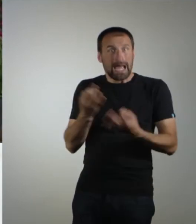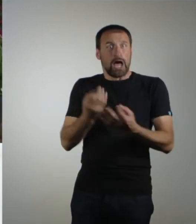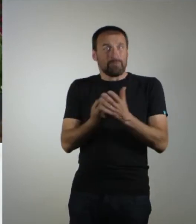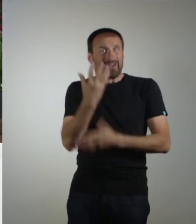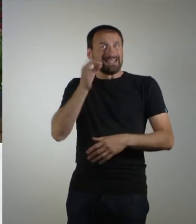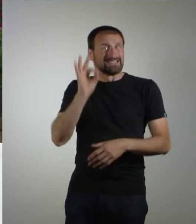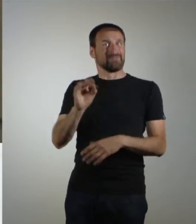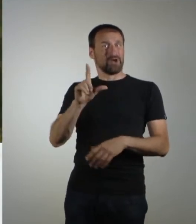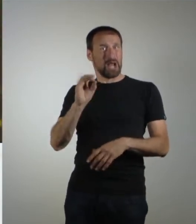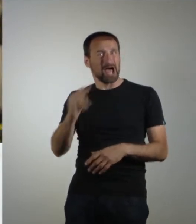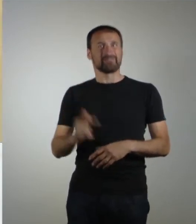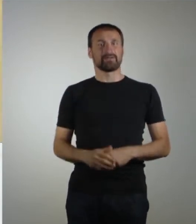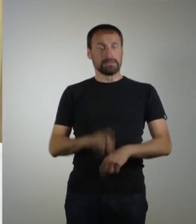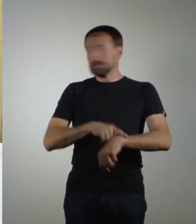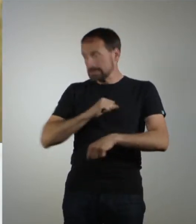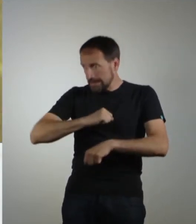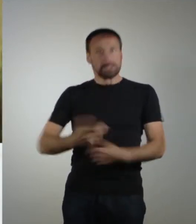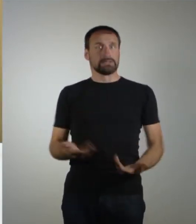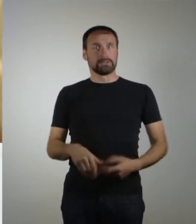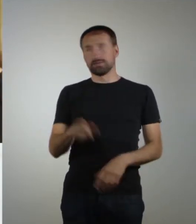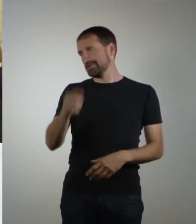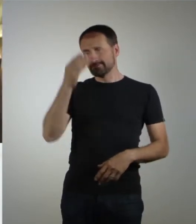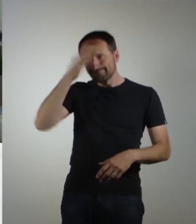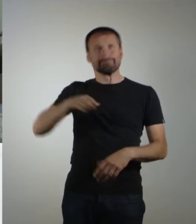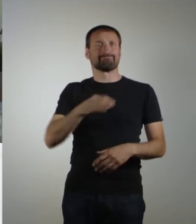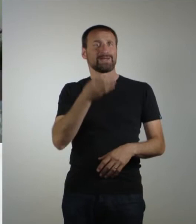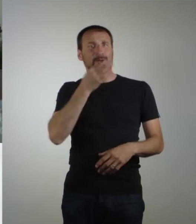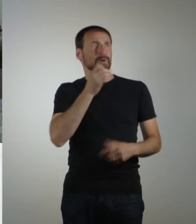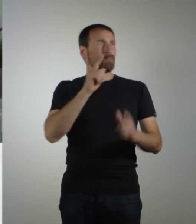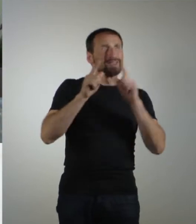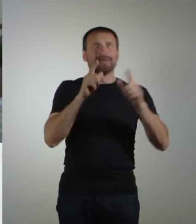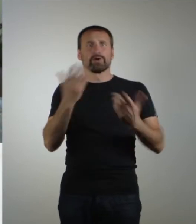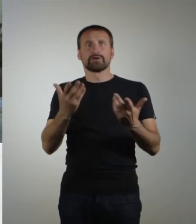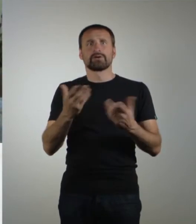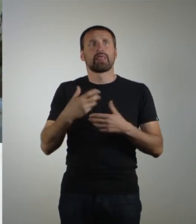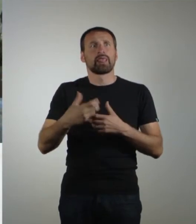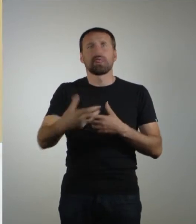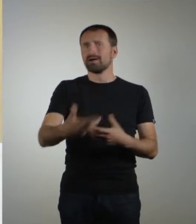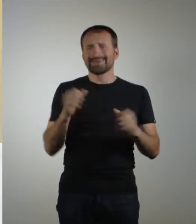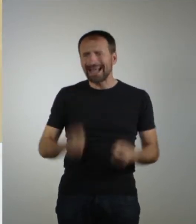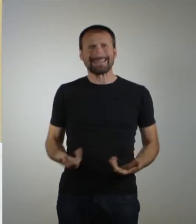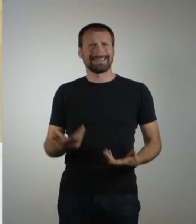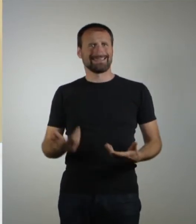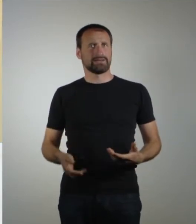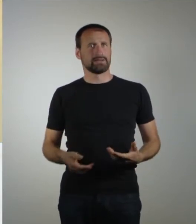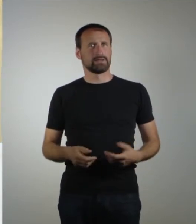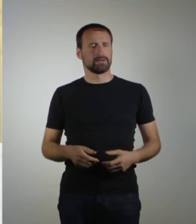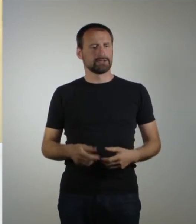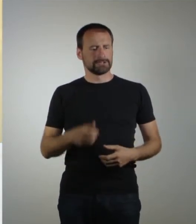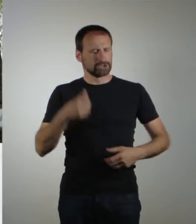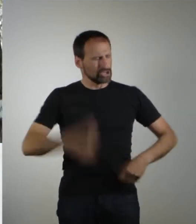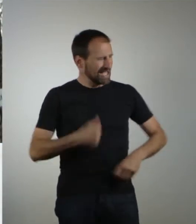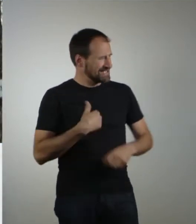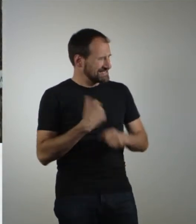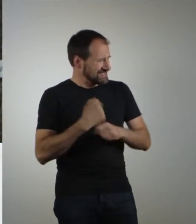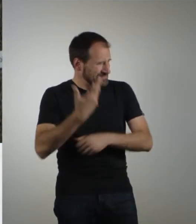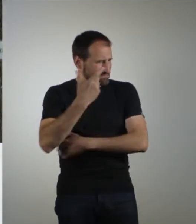Pflanze für ihr Loft. Die Zeit drängt. Weitere Verzögerungen kann sich die pfiffige Jungmoderatorin nicht leisten. Scheiße, was mache ich denn jetzt?